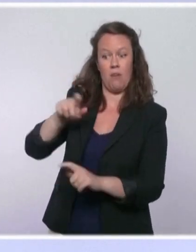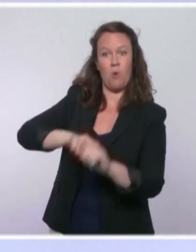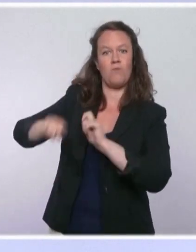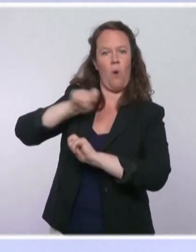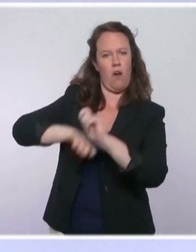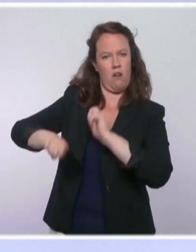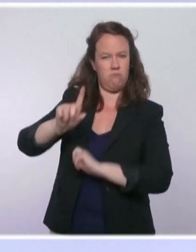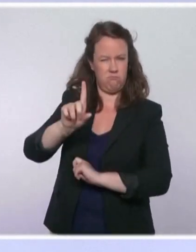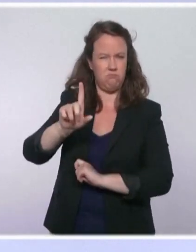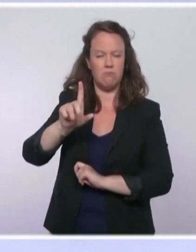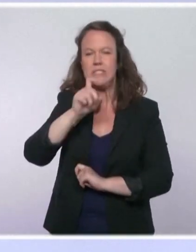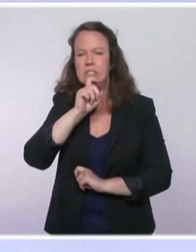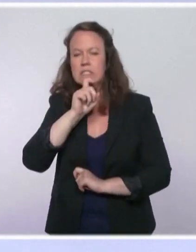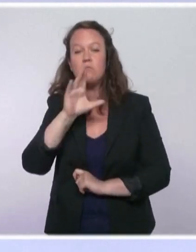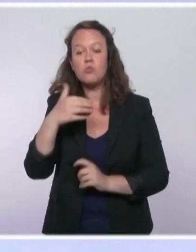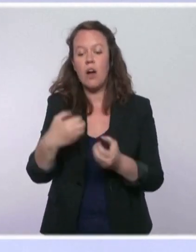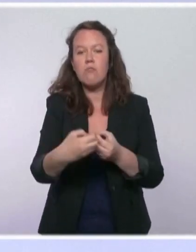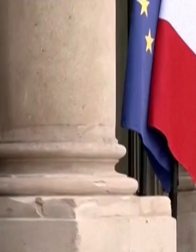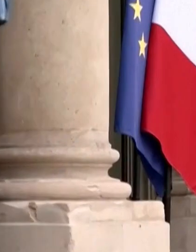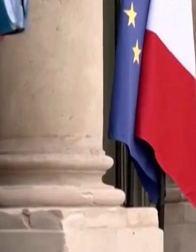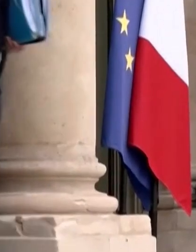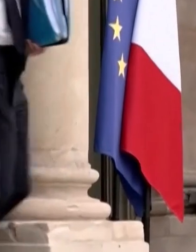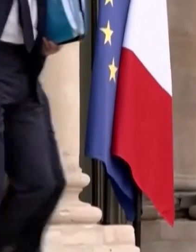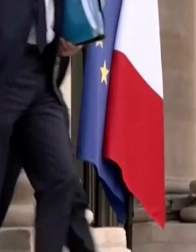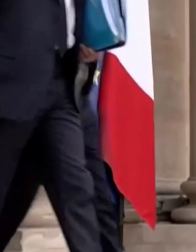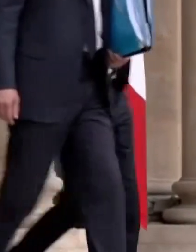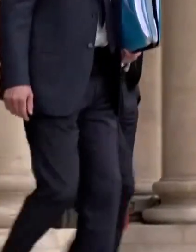choix d'une installation flottante.